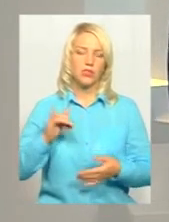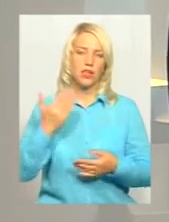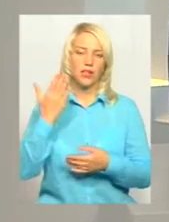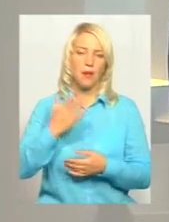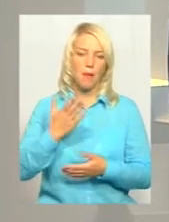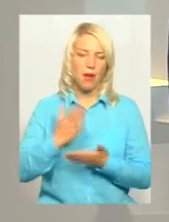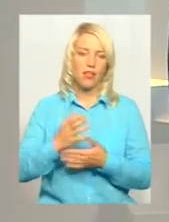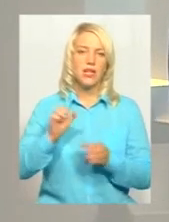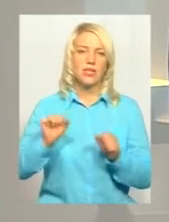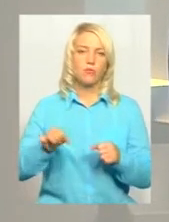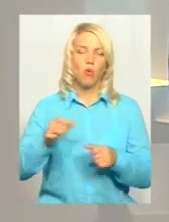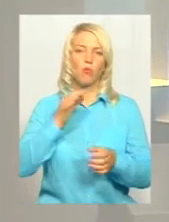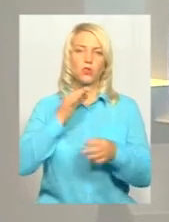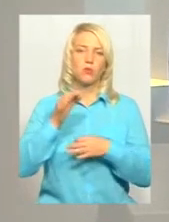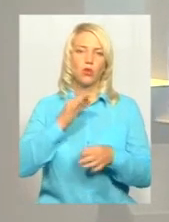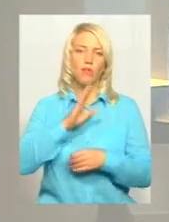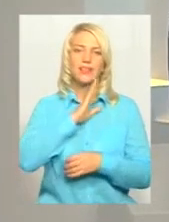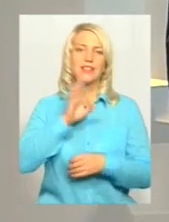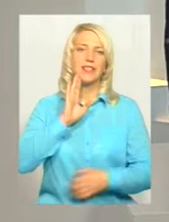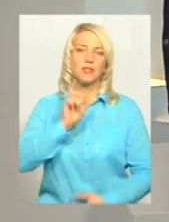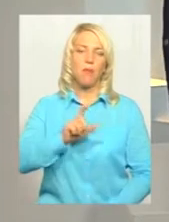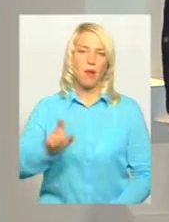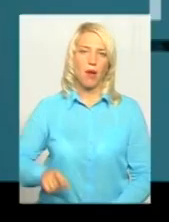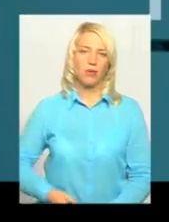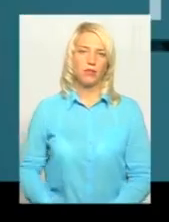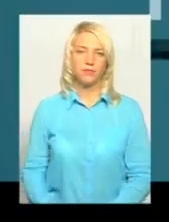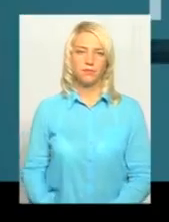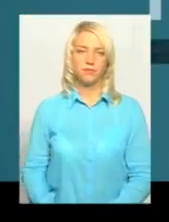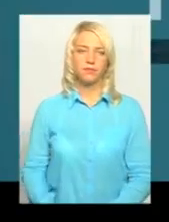нагоду із мамами поспілкуватися. Давайте подивимося і послухаємо.